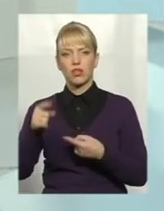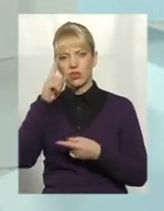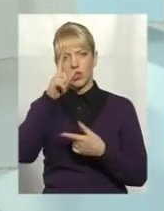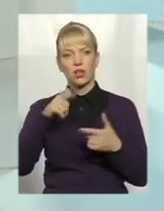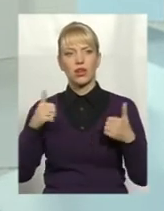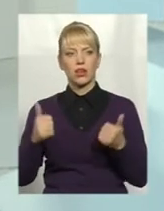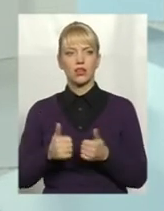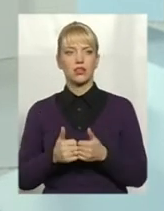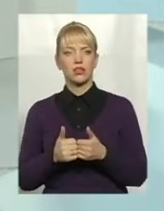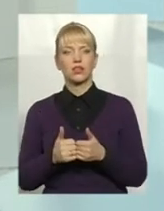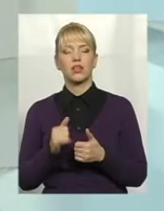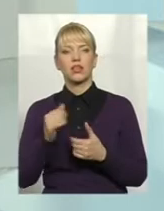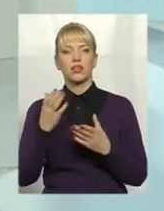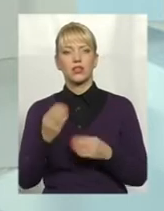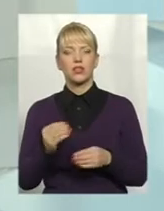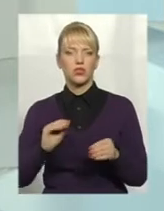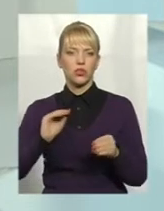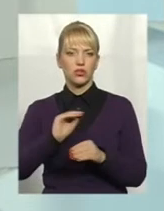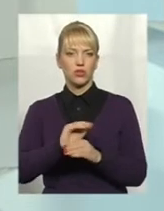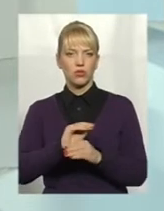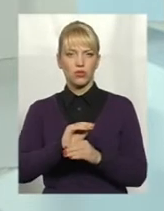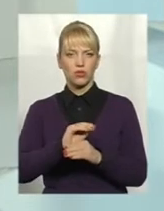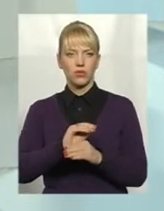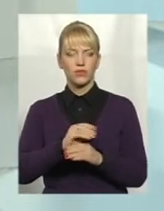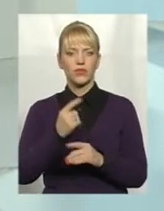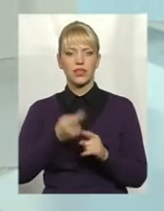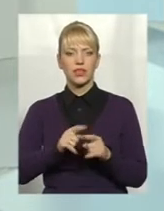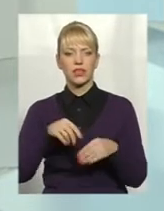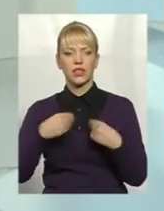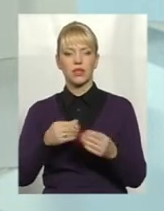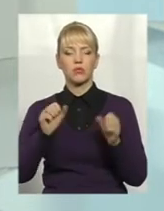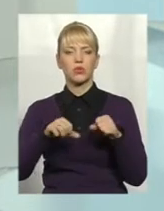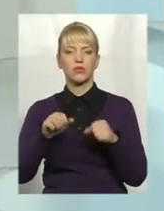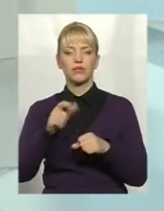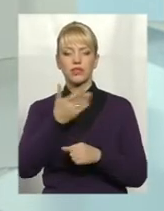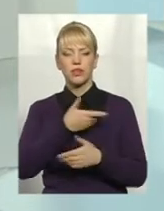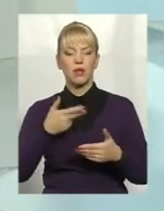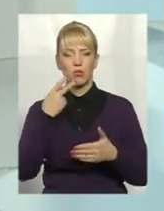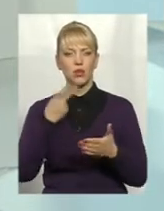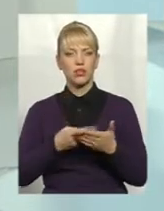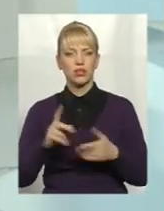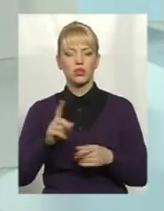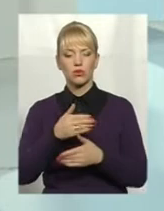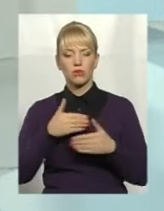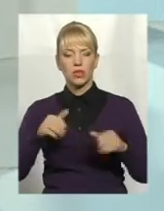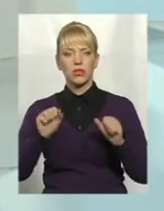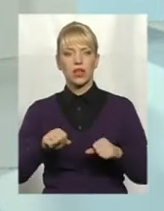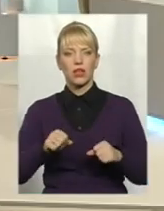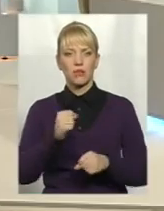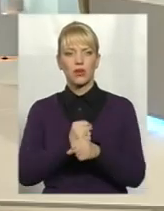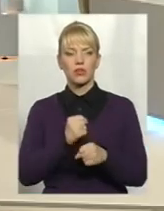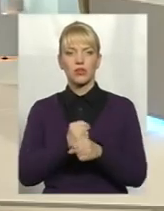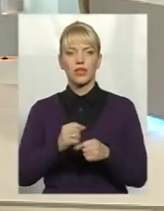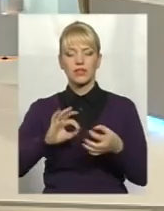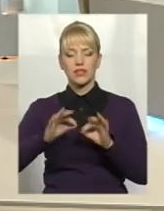ще додатково це дає можливість нам показати, що ми здатні працювати в складних